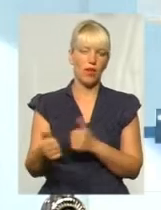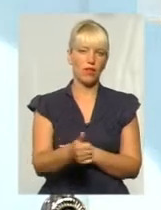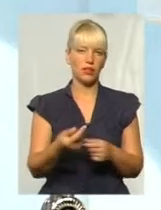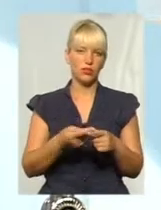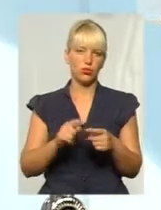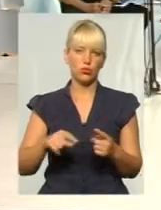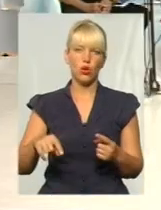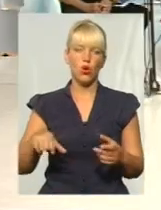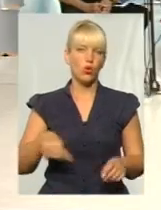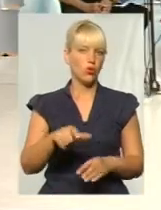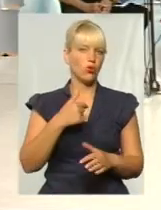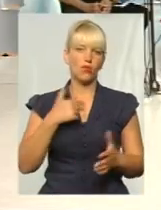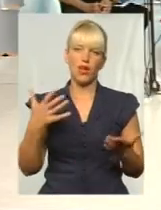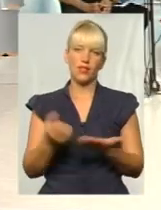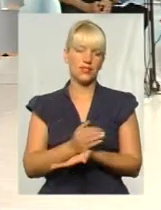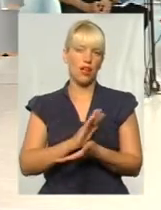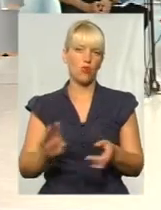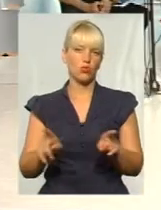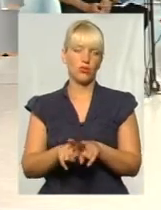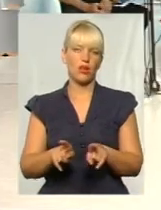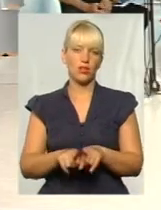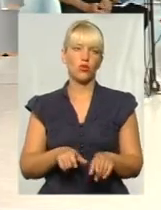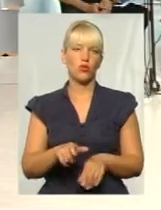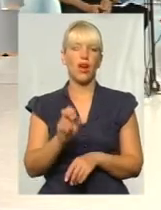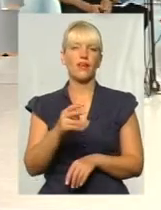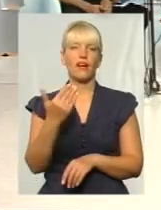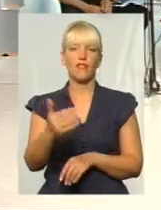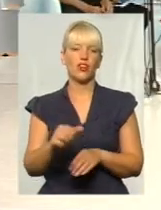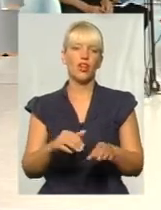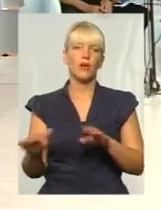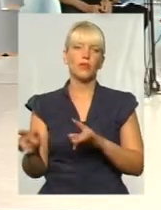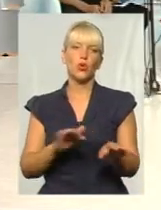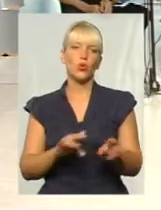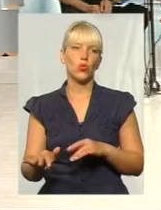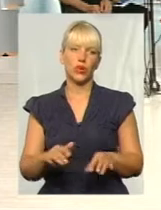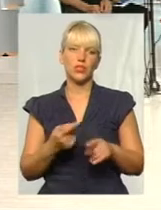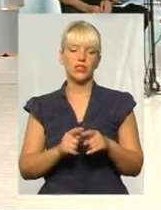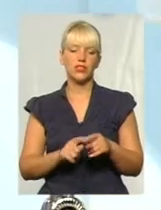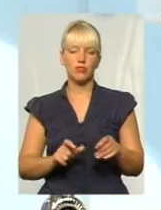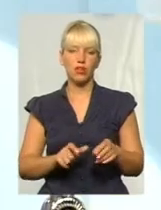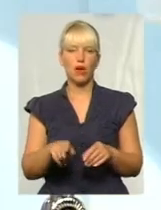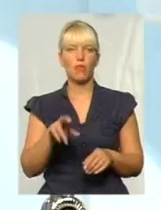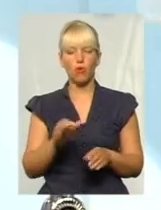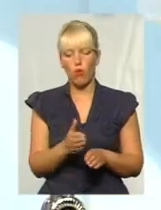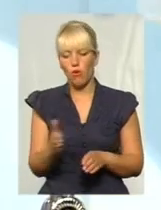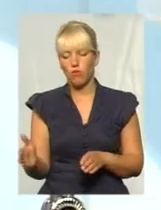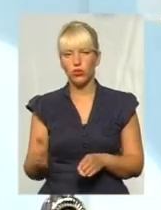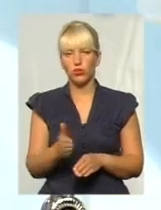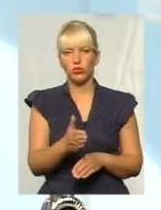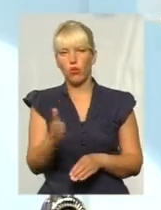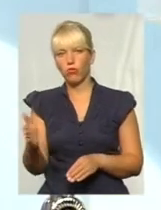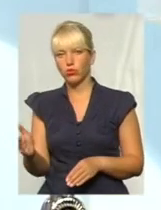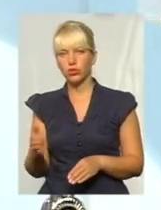дороги. А як ви все ж таки рухаєтесь тим шляхом по тротуару? По обочині,